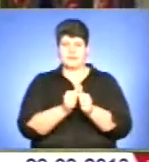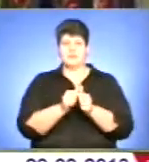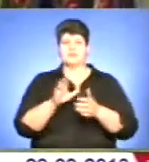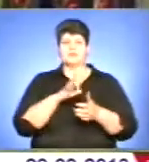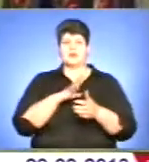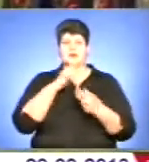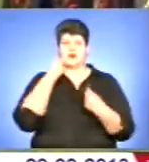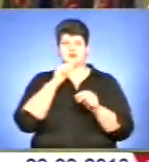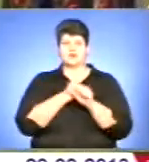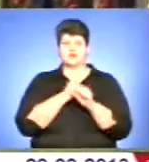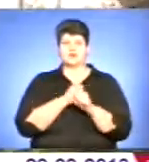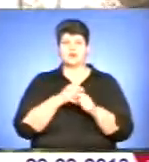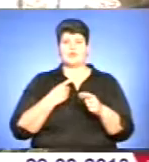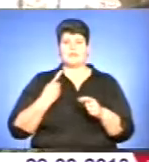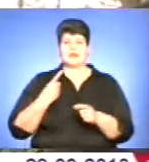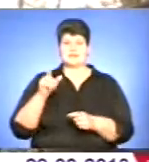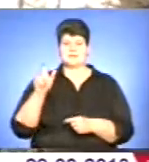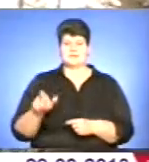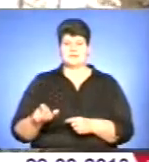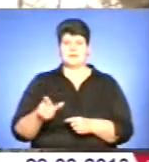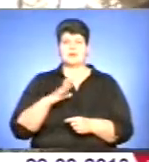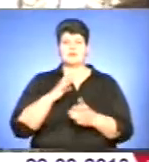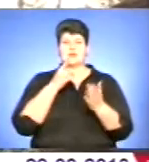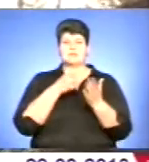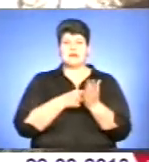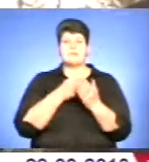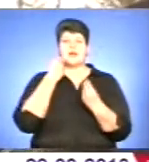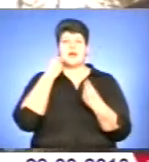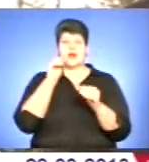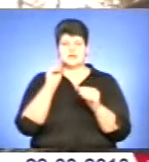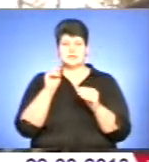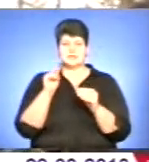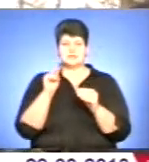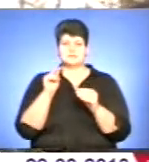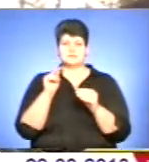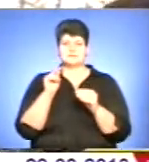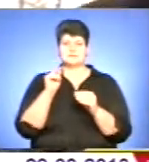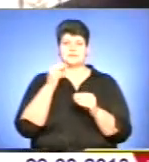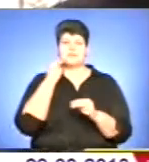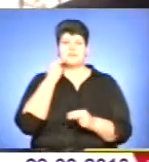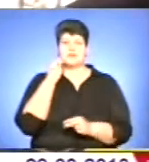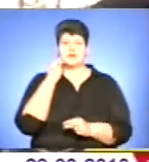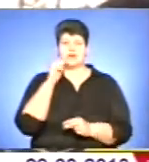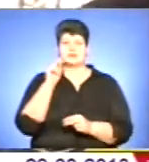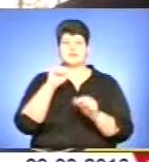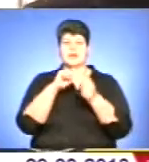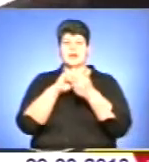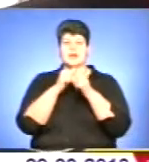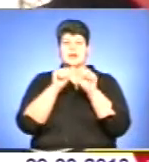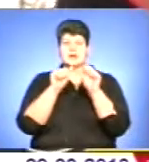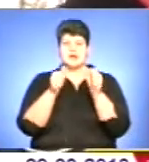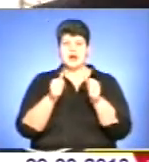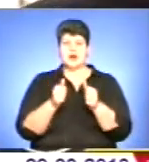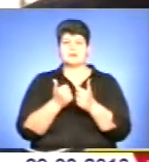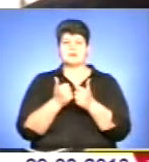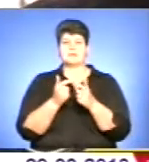майстра. Дана мета була прикрасити даний підхід до